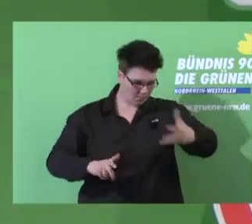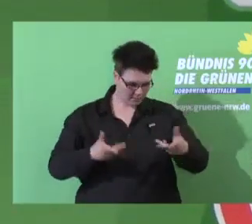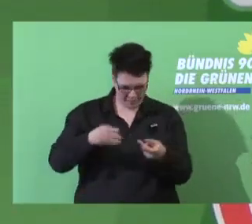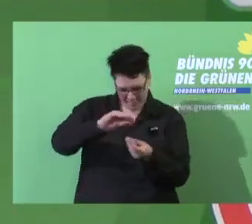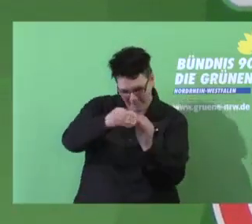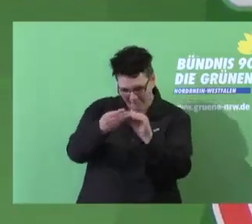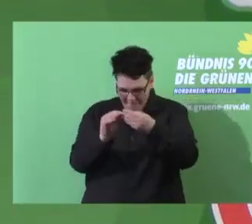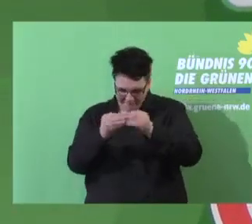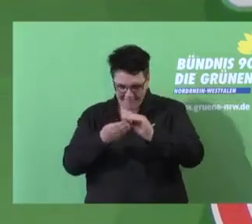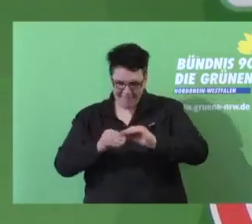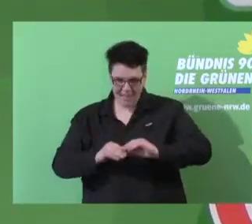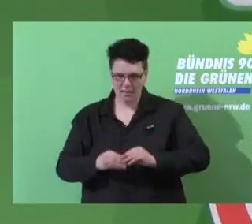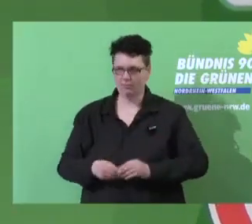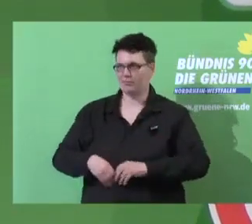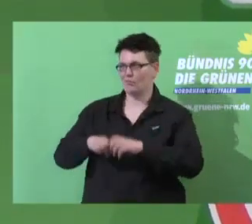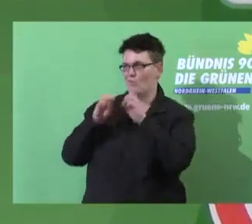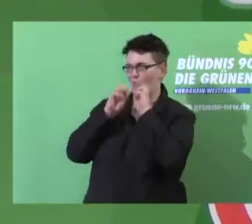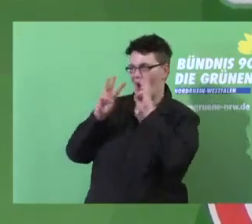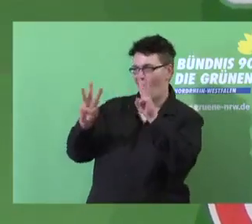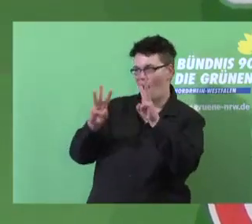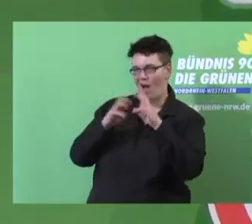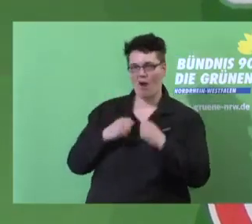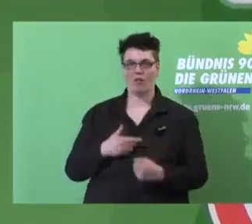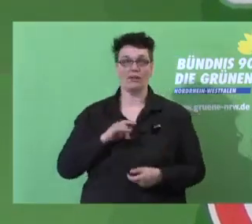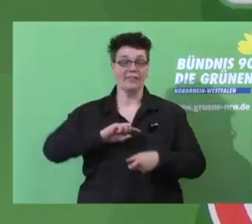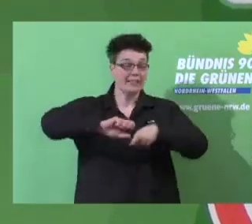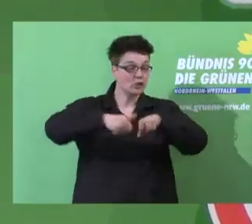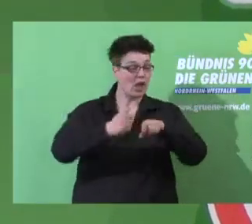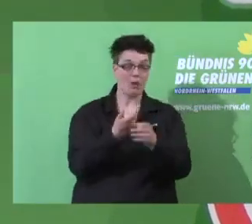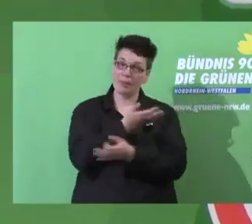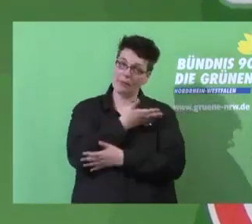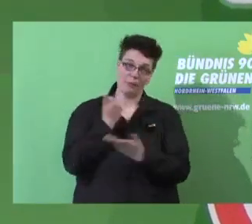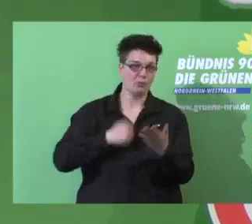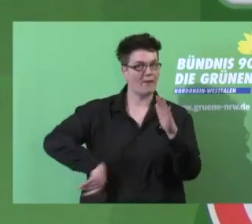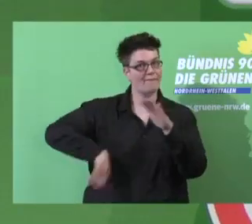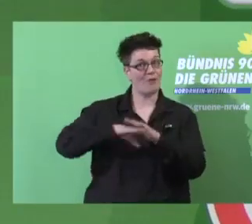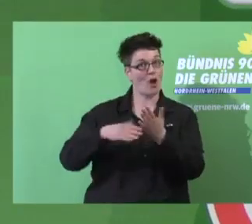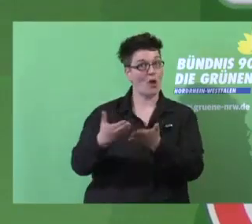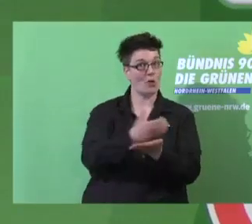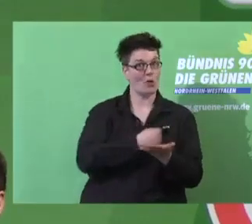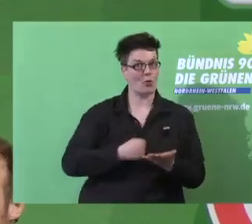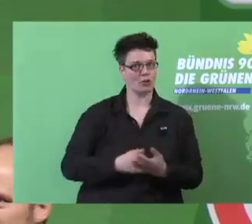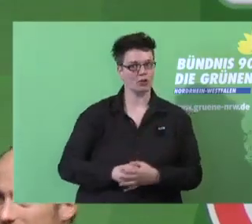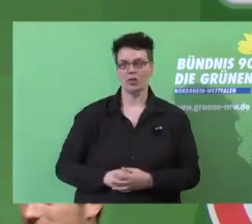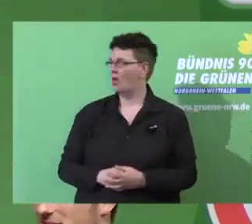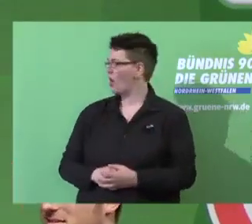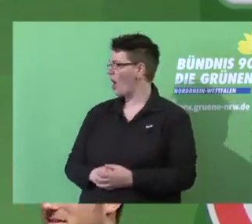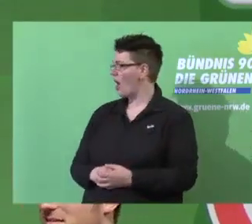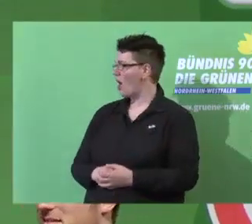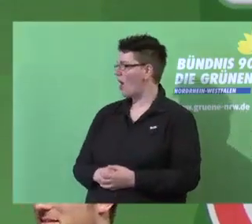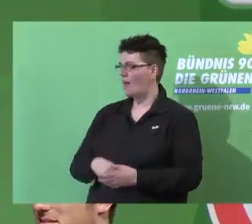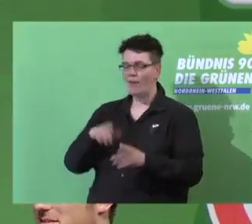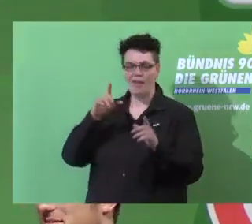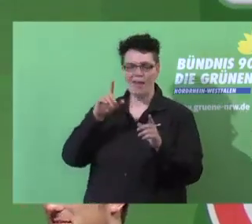Solarradler. Alles ohne Schrauben, völlig ökologisch und ja, schön. Wir jetzt eine Million und ein